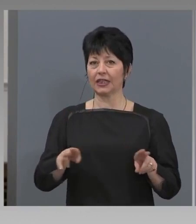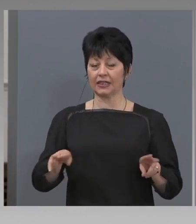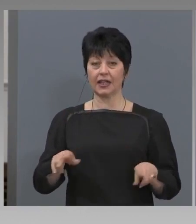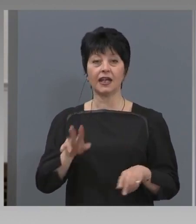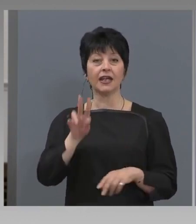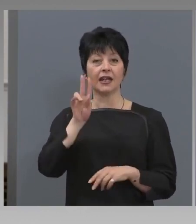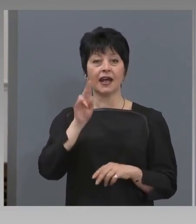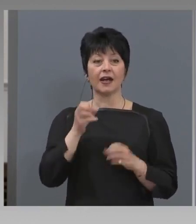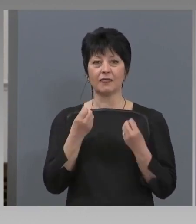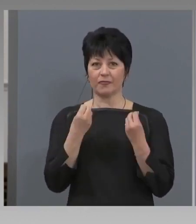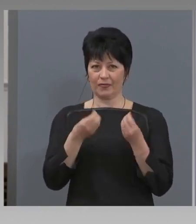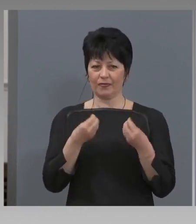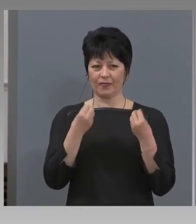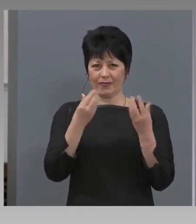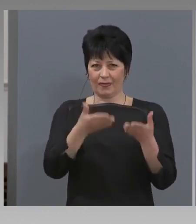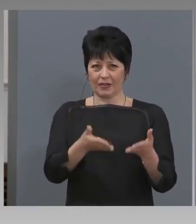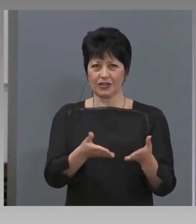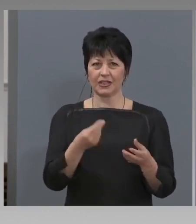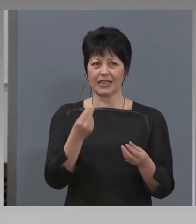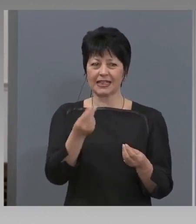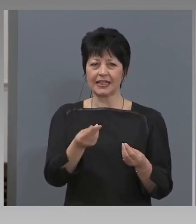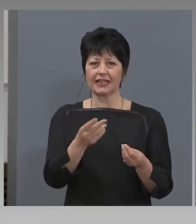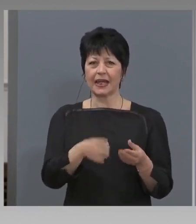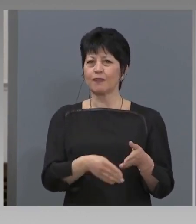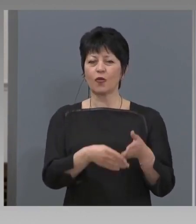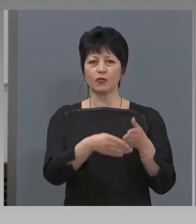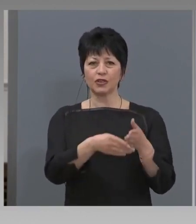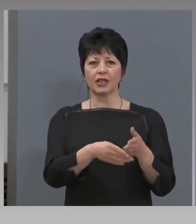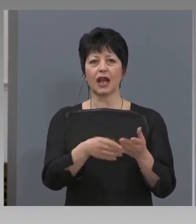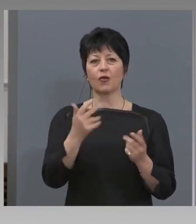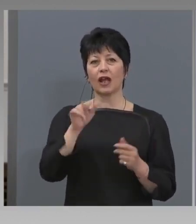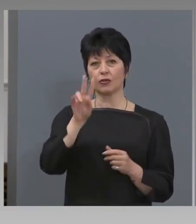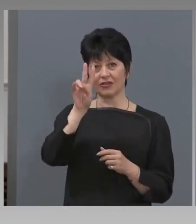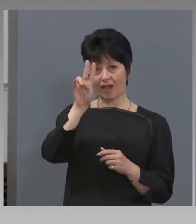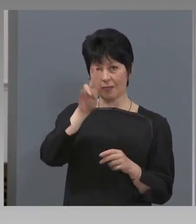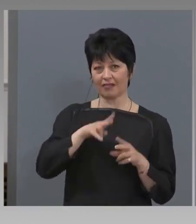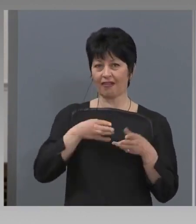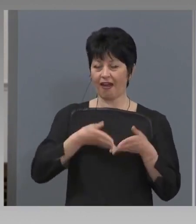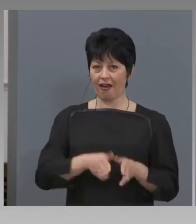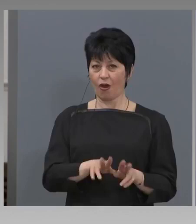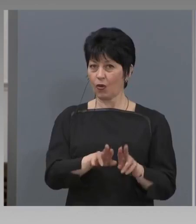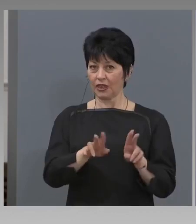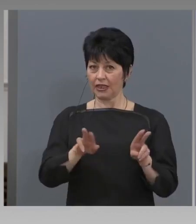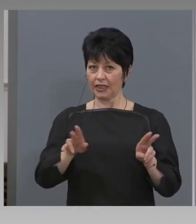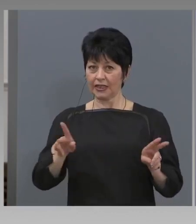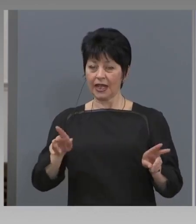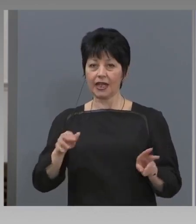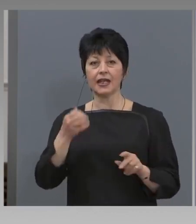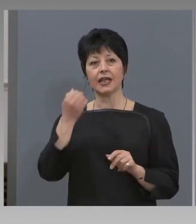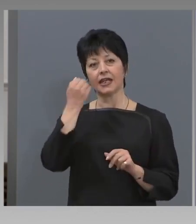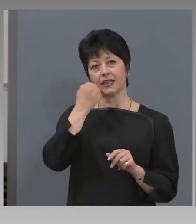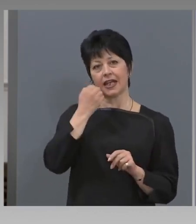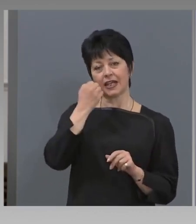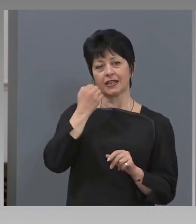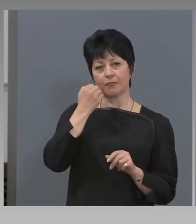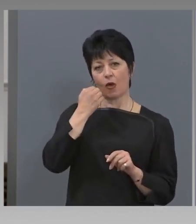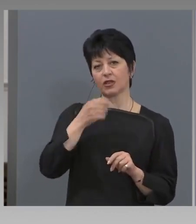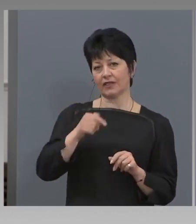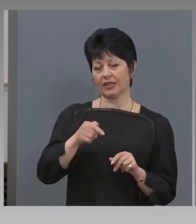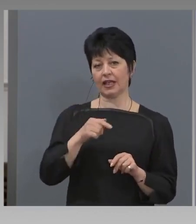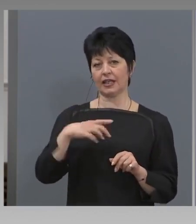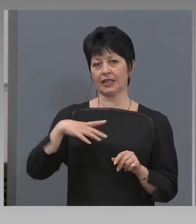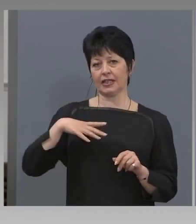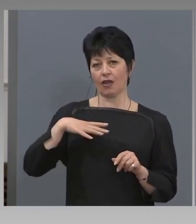двамата родители или самотния родител използват неплатен отпуск от минимум 20 работни дни поради невъзможност за осигуряване на